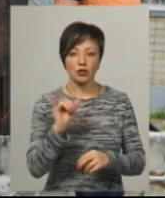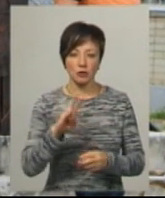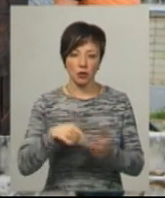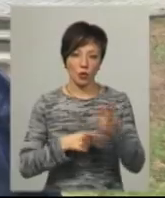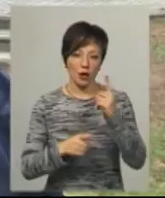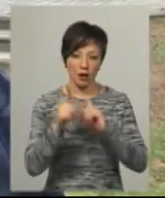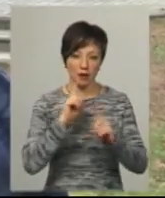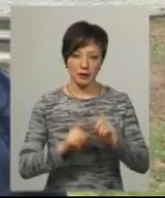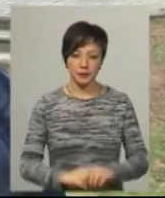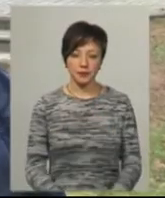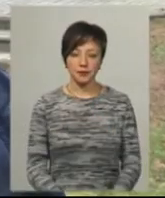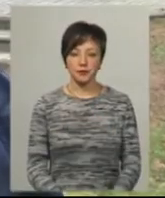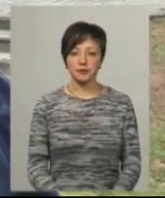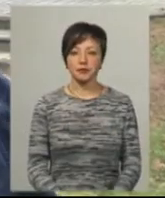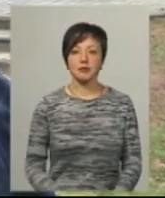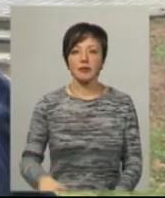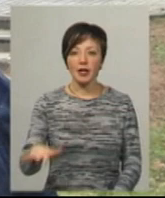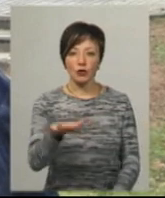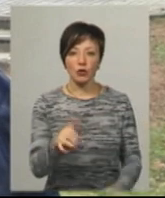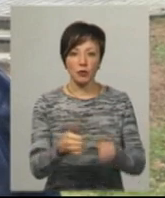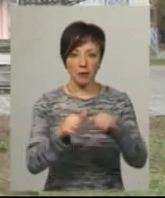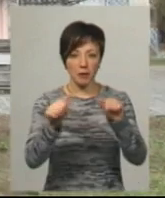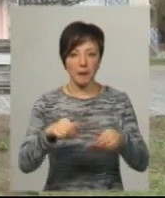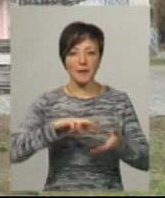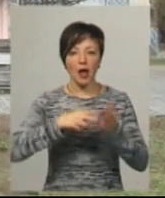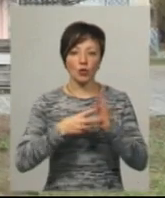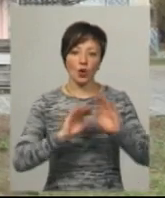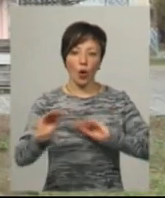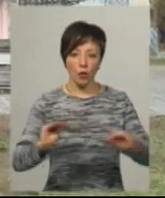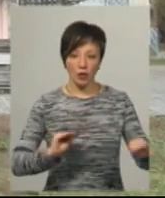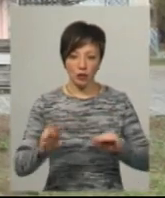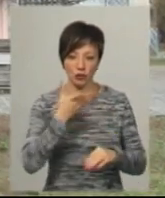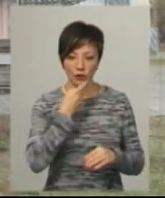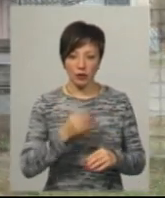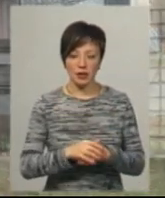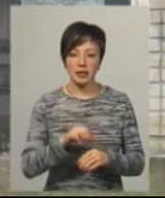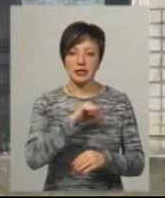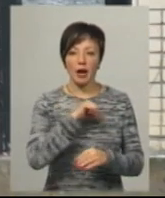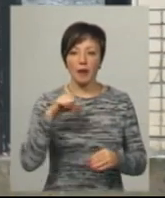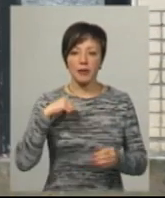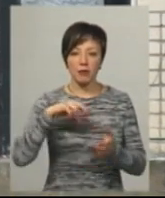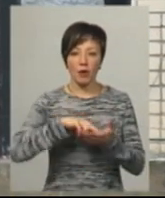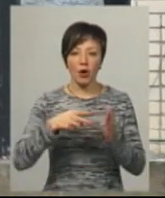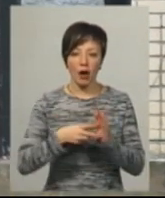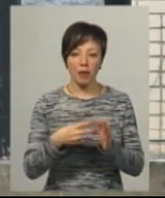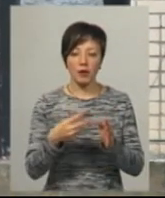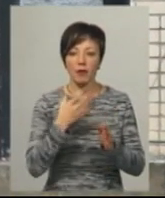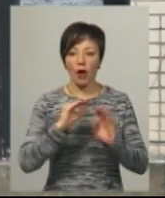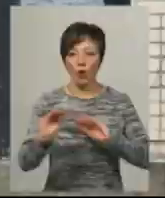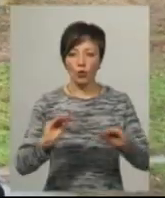благоустрій Віктор Контрацький. Територію навколо пам'ятника планують з часом облаштувати. В самій програмі благоустрію ці кошти